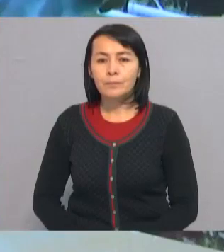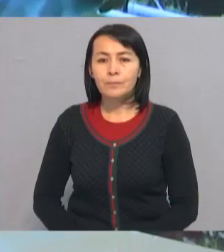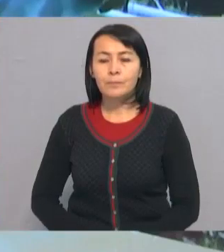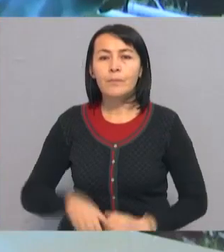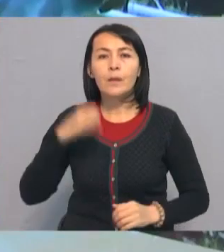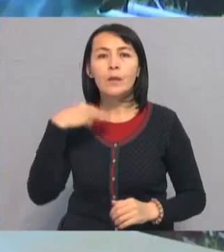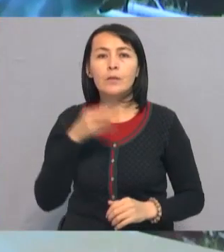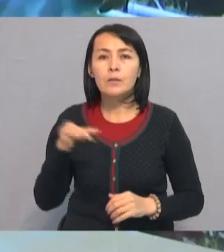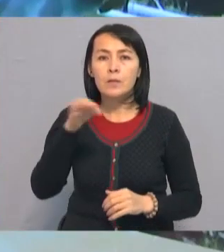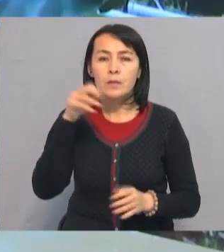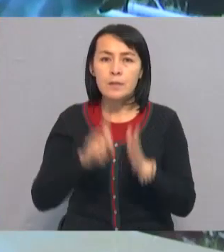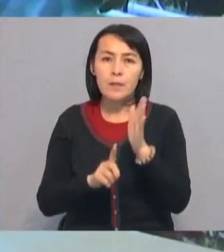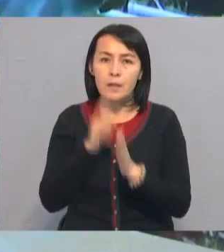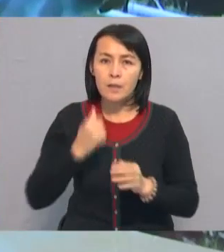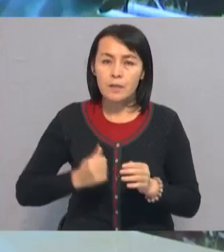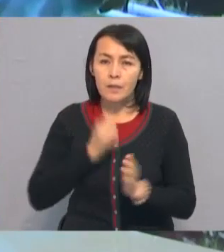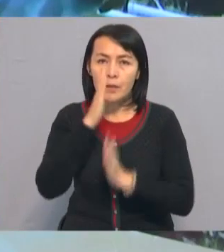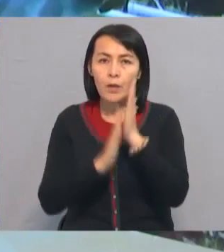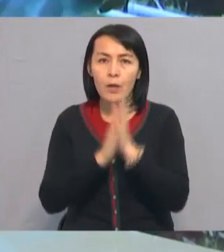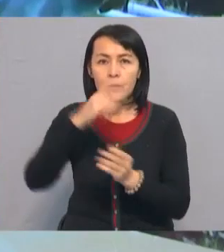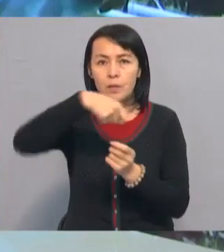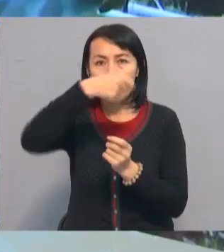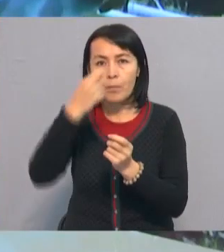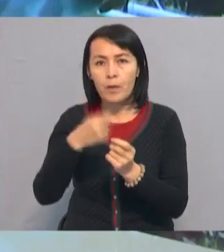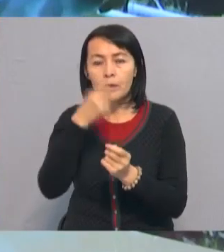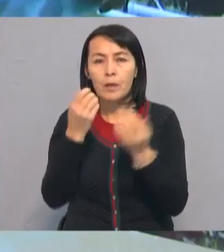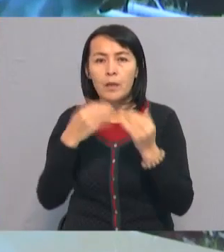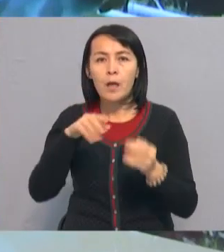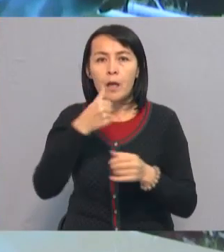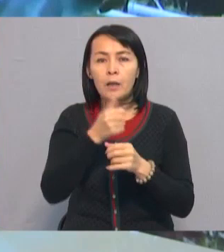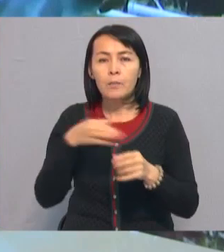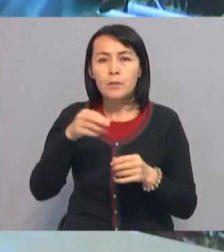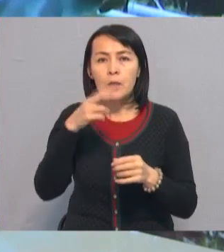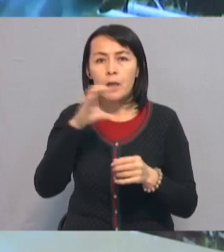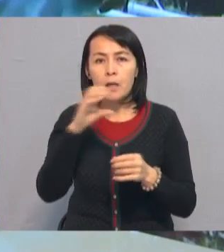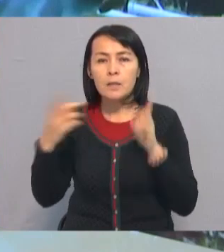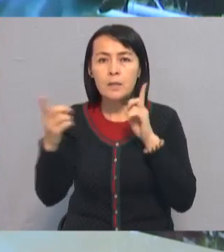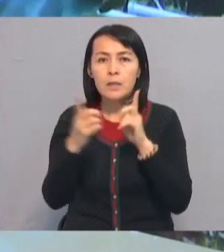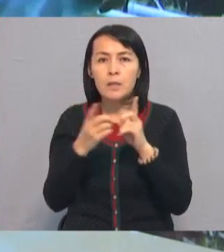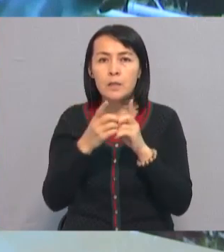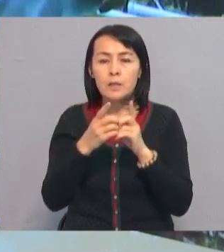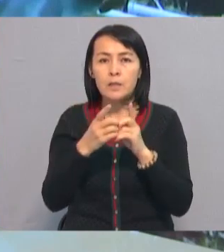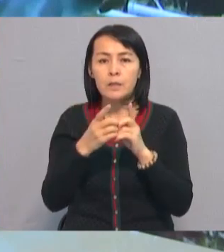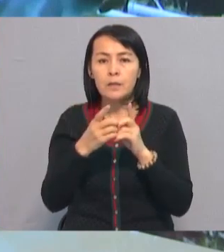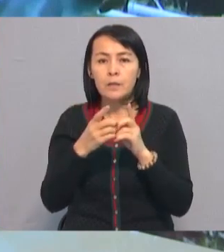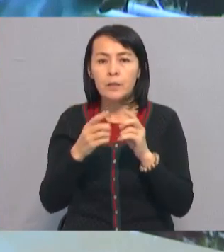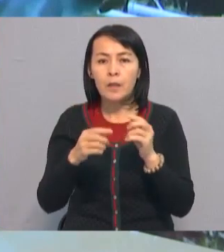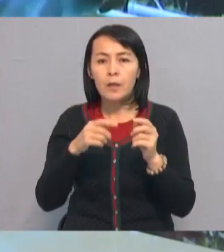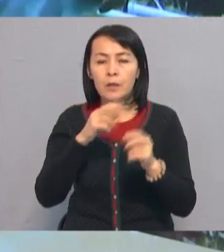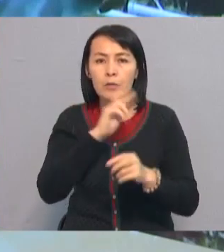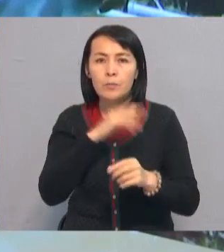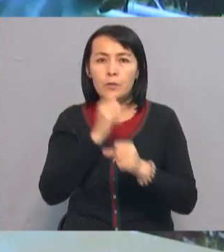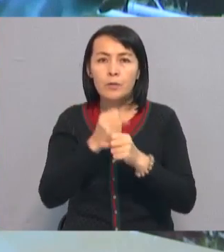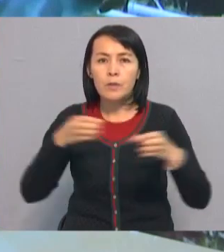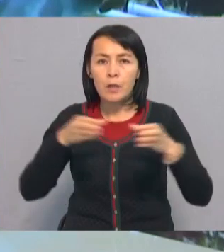В Туркестанской области начали активно выращивать бананы. Аким области Дархан Сатабалды встретился с учредителями